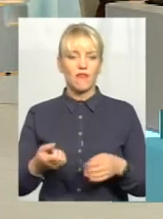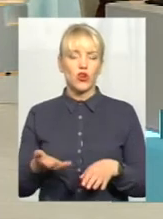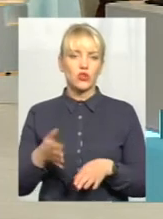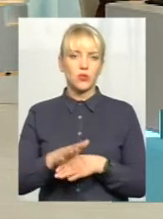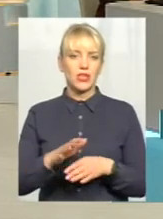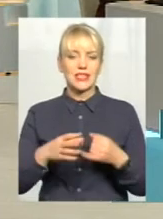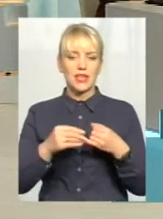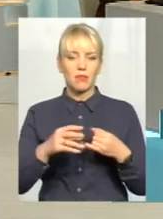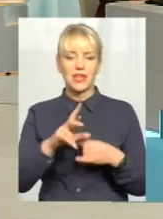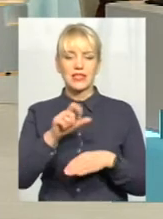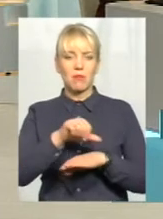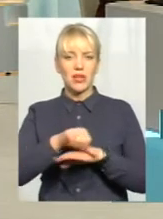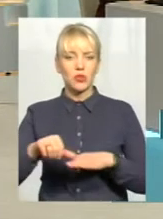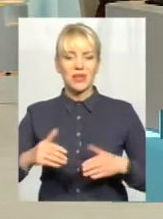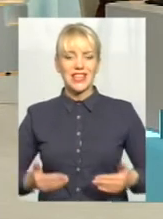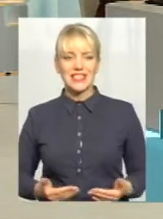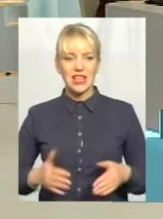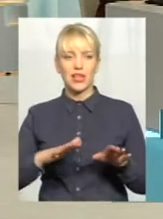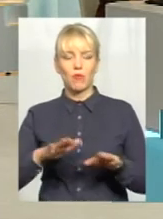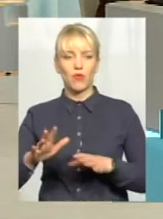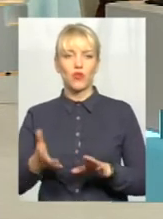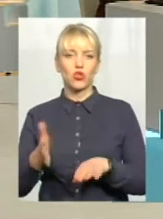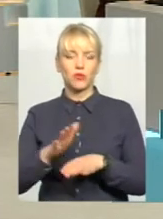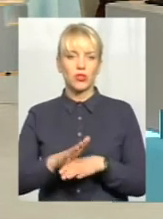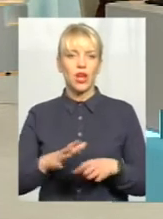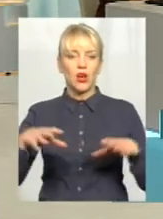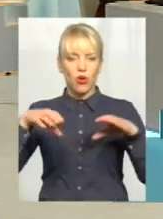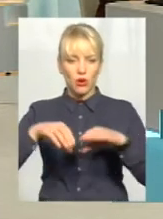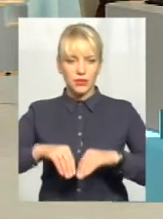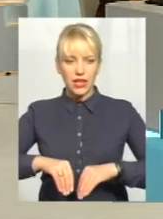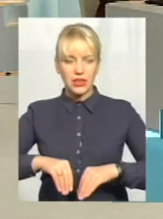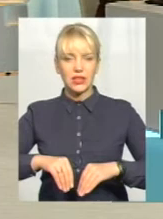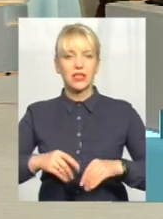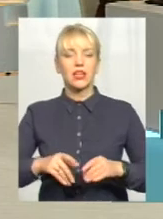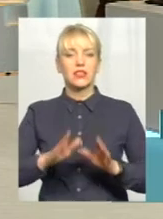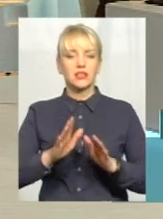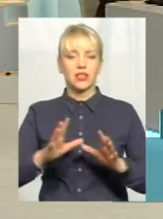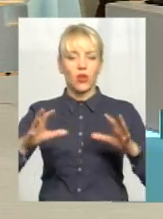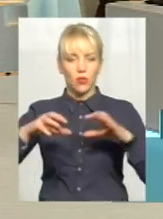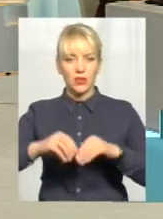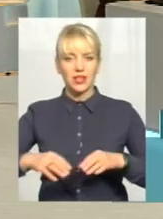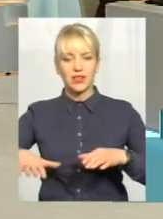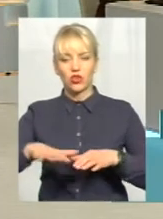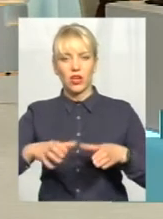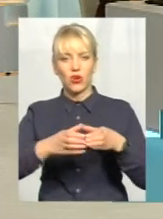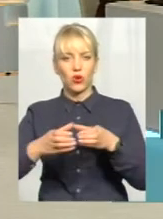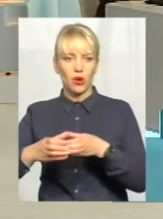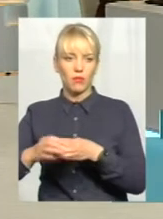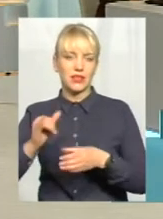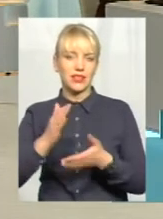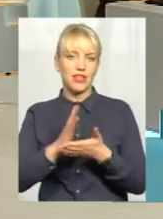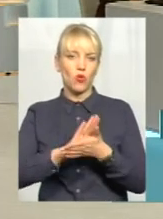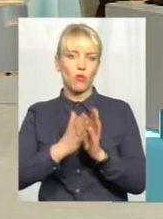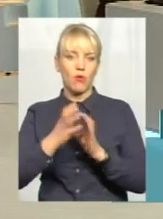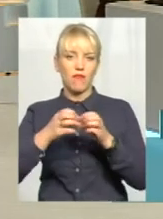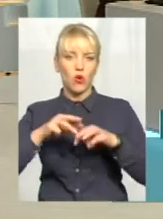земель за межами населених пунктів в розпорядження об'єднаних, поки що підкреслюю, тільки об'єднаних територіальних громад. І є умова